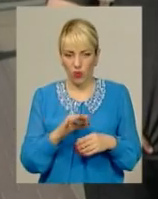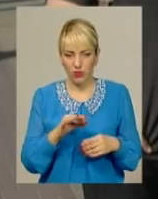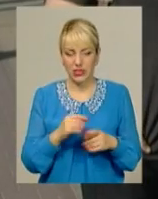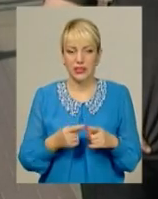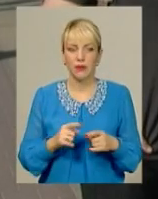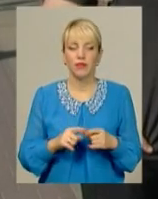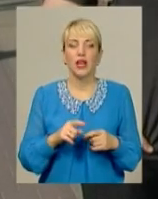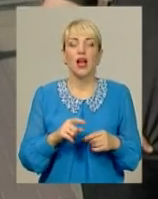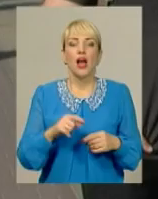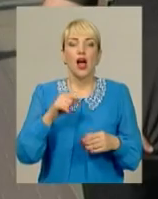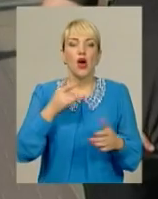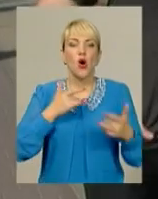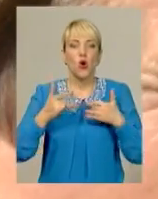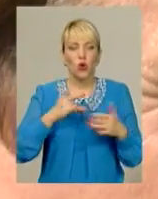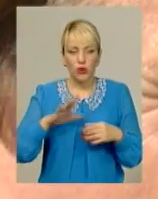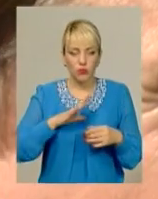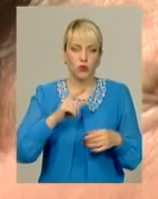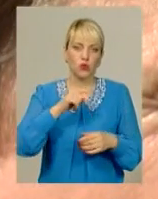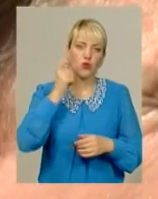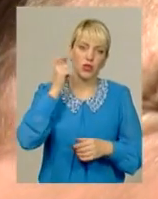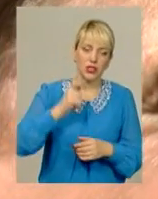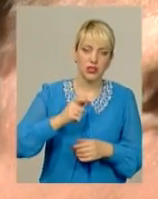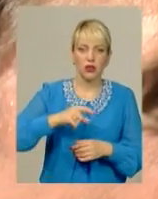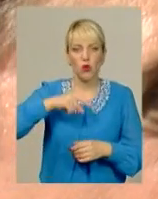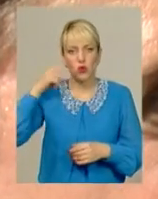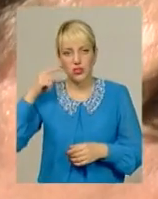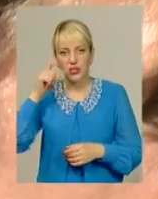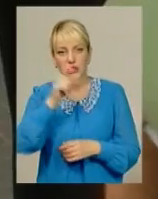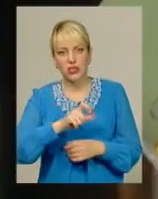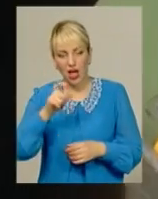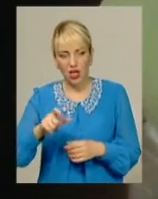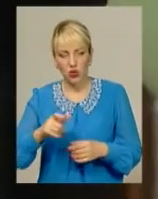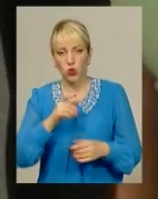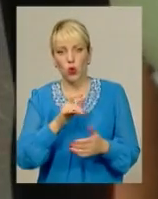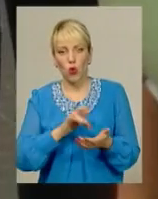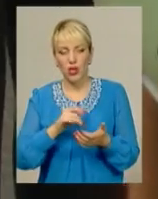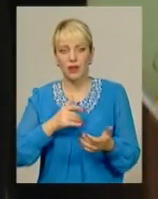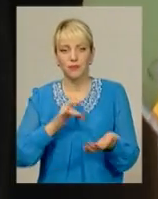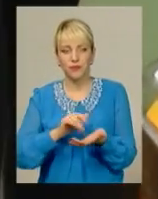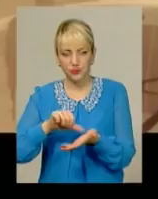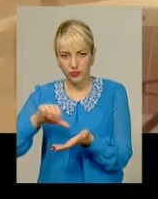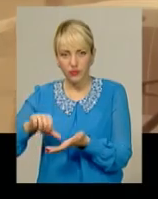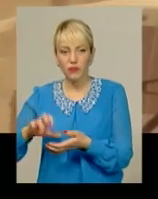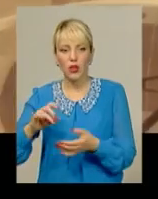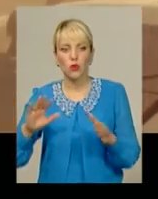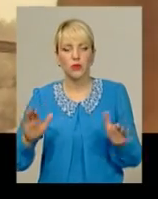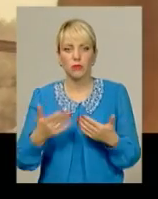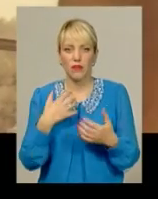умійні зіграли українські та навіть російські актори. Кіно триває всього 30 хвилин, але піднімає глобальні питання.